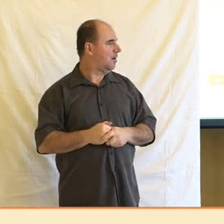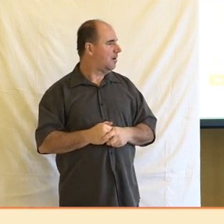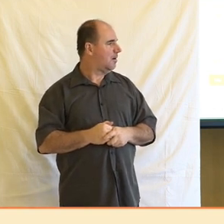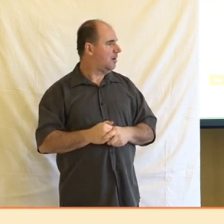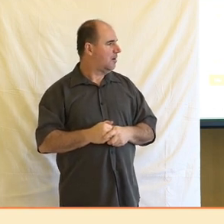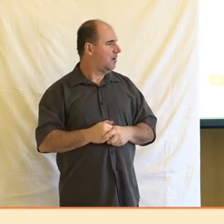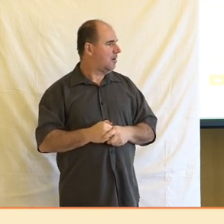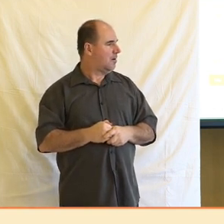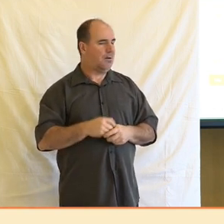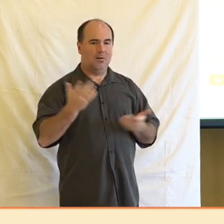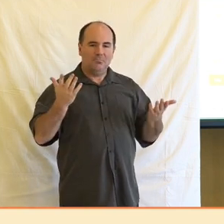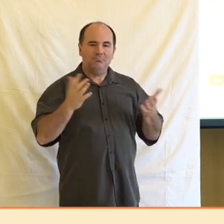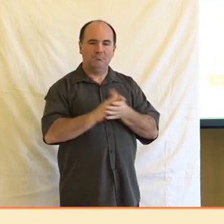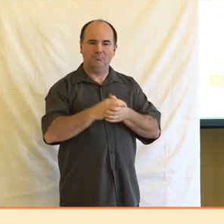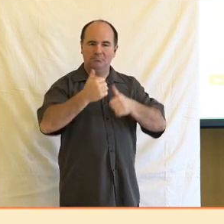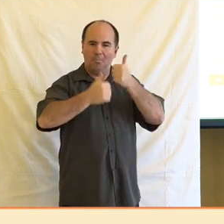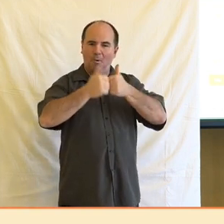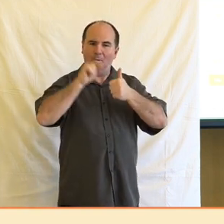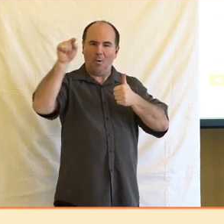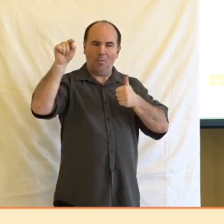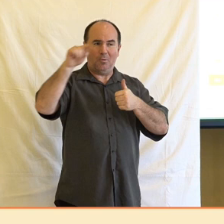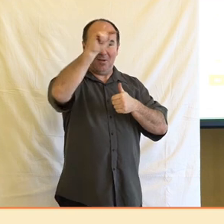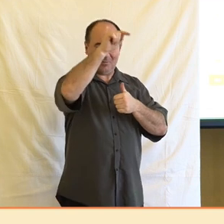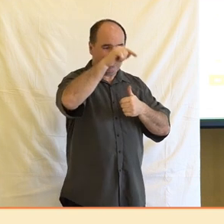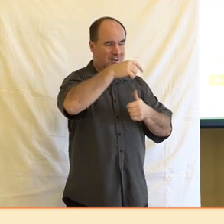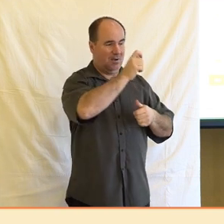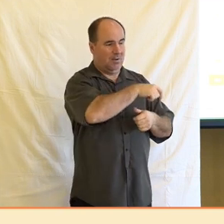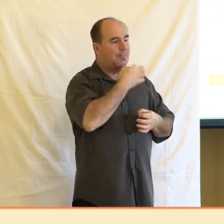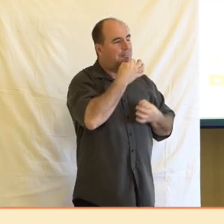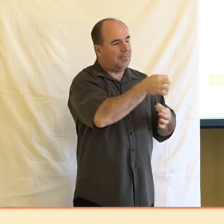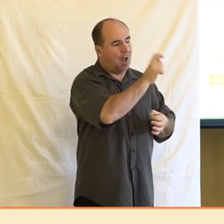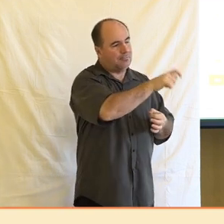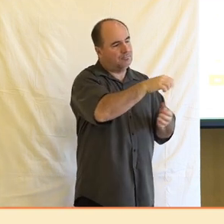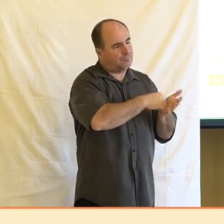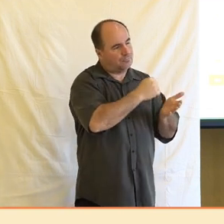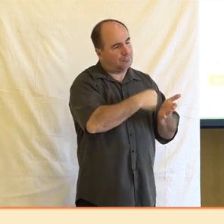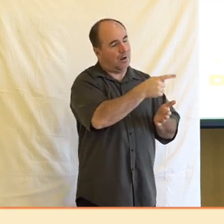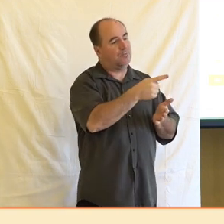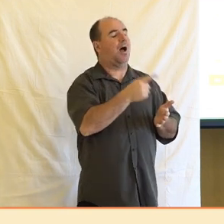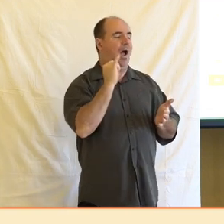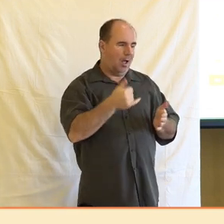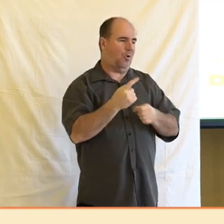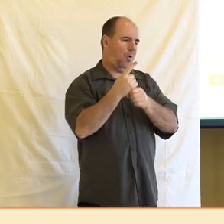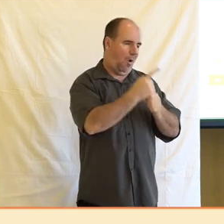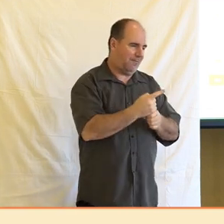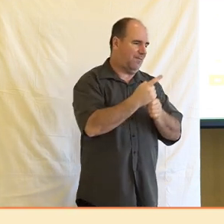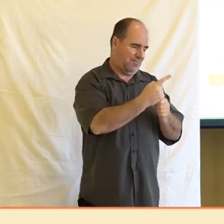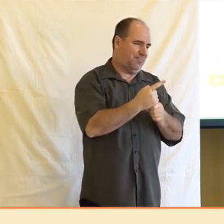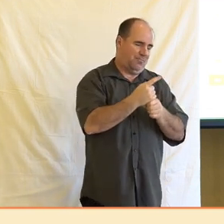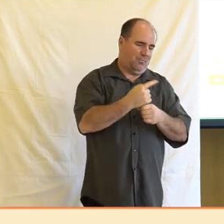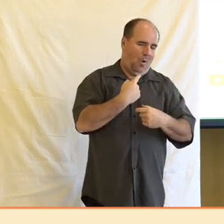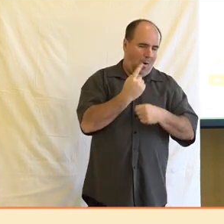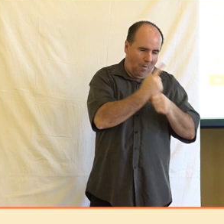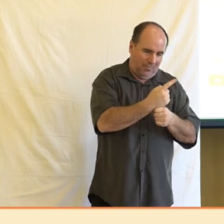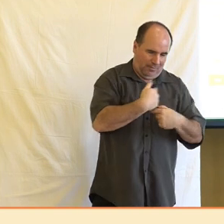pracovníci v médiích přiznávají, že jejich konkurence ovlivňuje, ale je tomu ve velmi